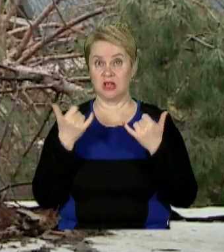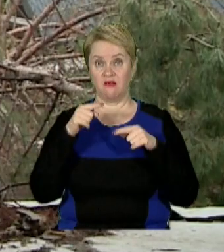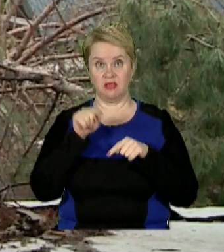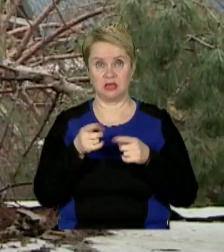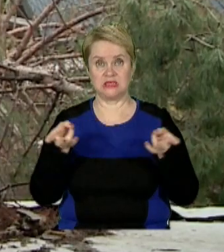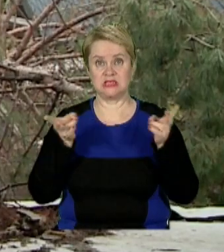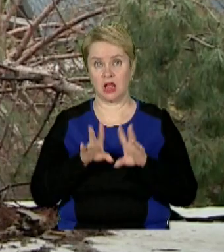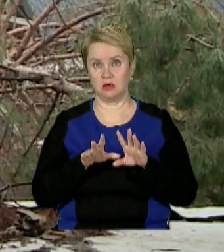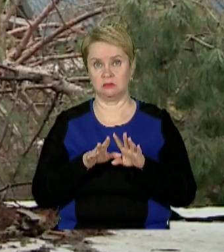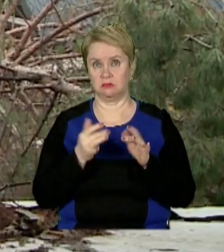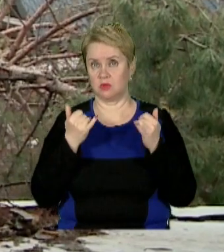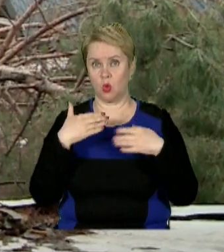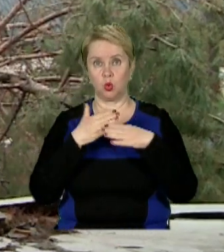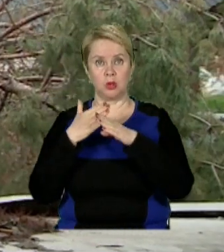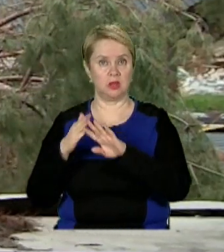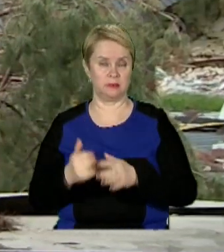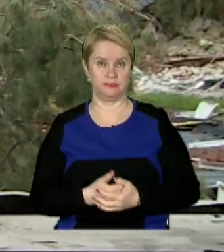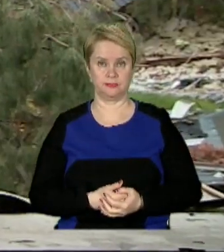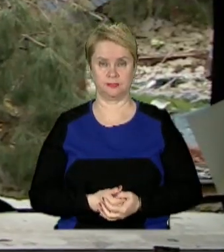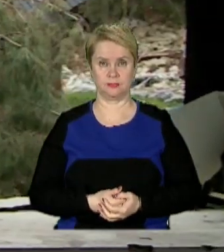від неї залишились суцільні руїни.